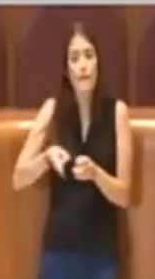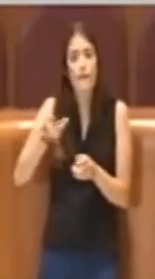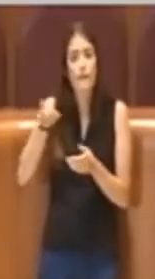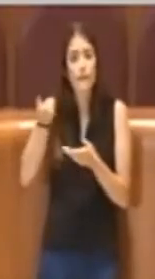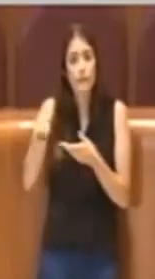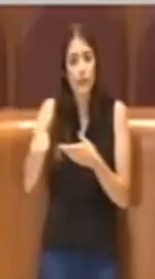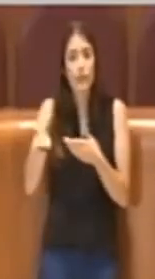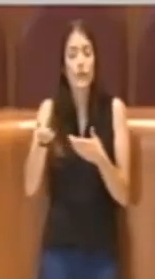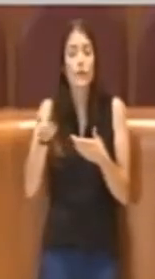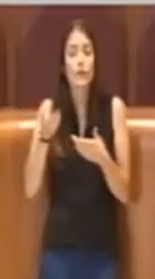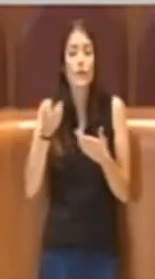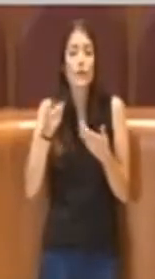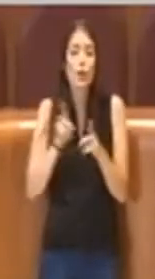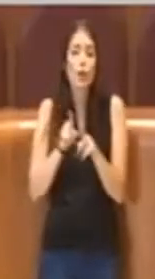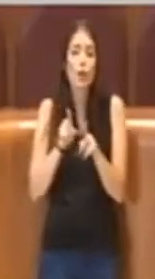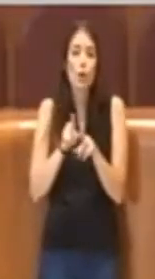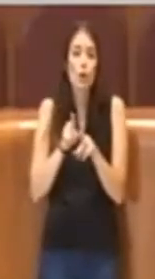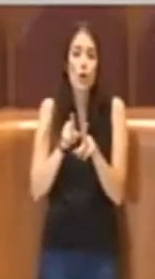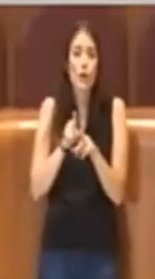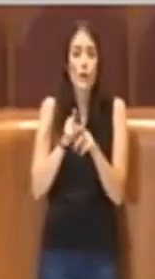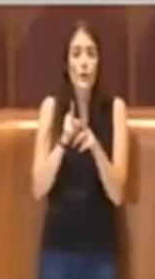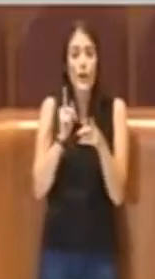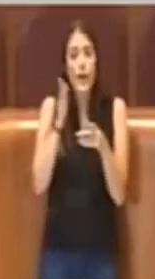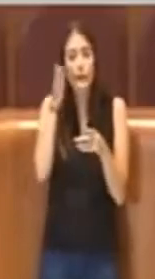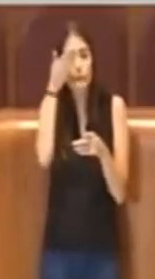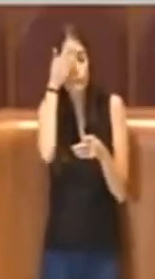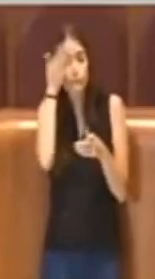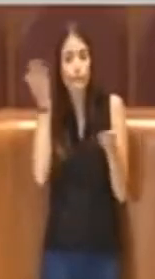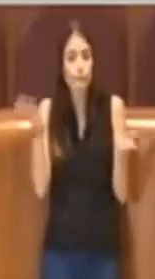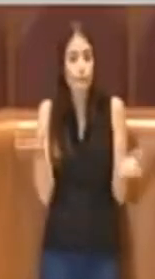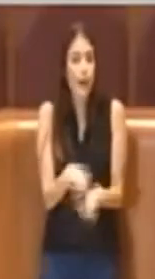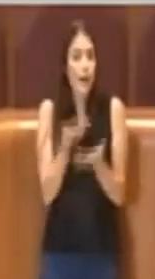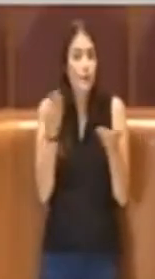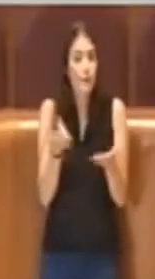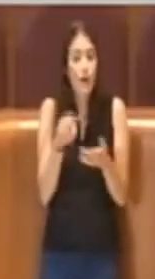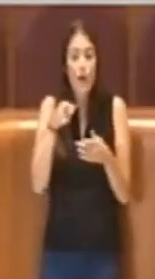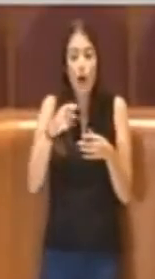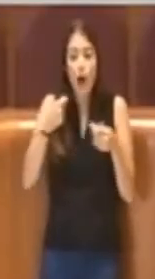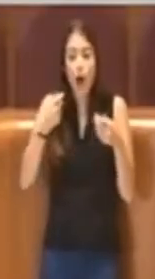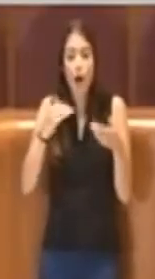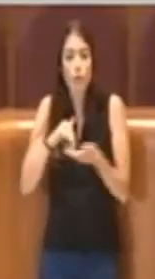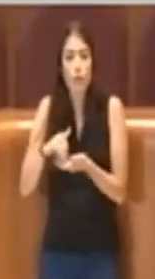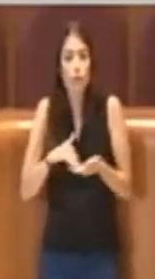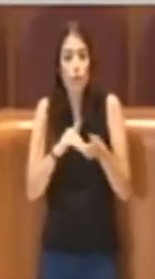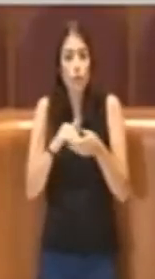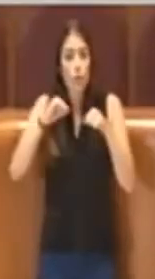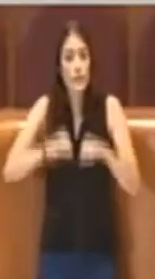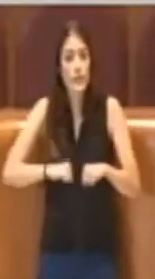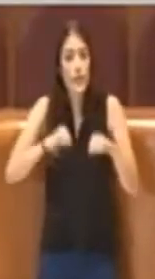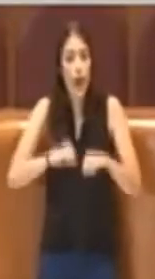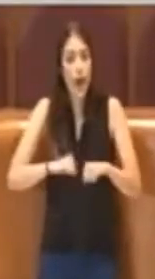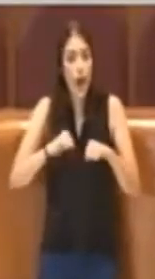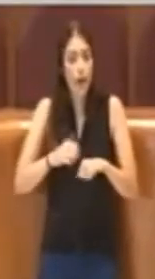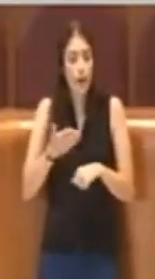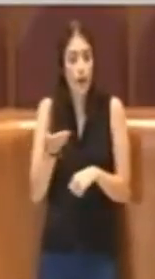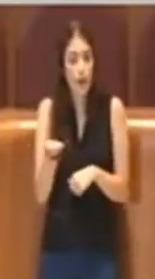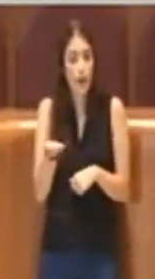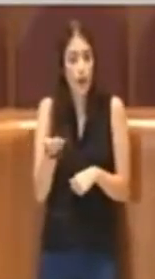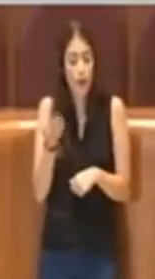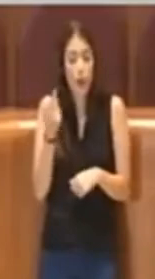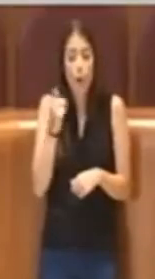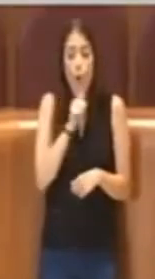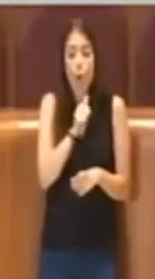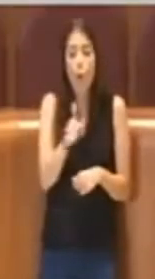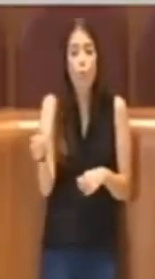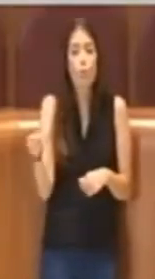a quello che chiedono alcune associazioni, voglio salvare le associazioni sane, ovvero che ognuno faccia